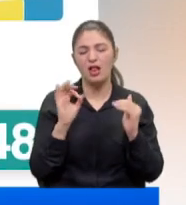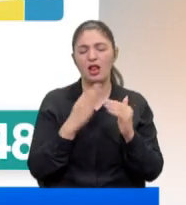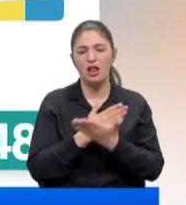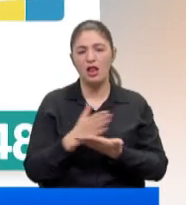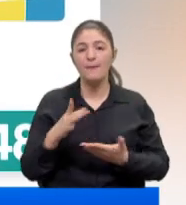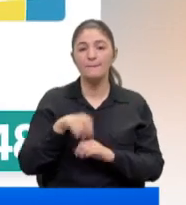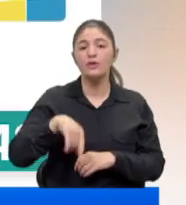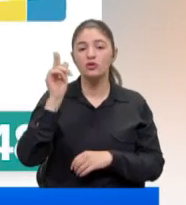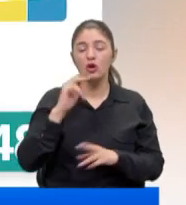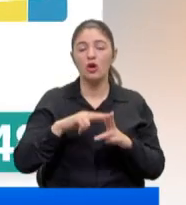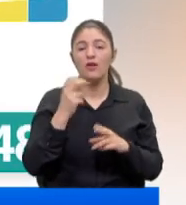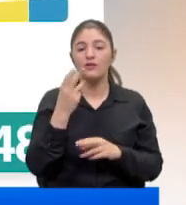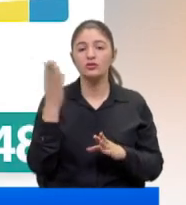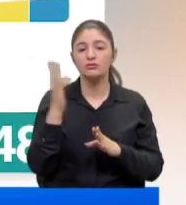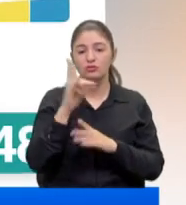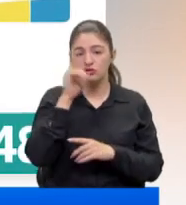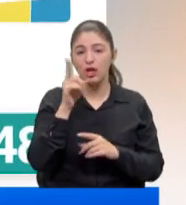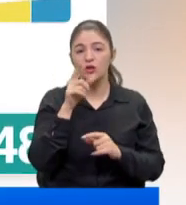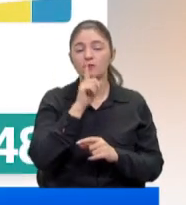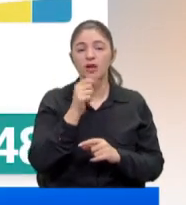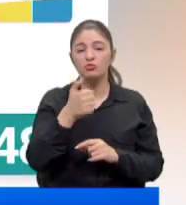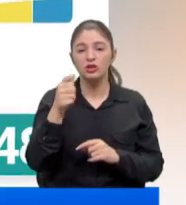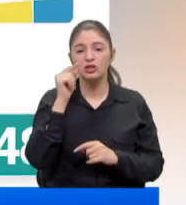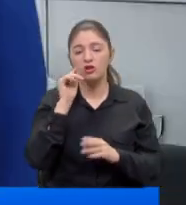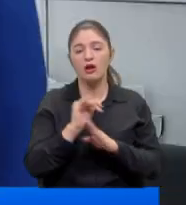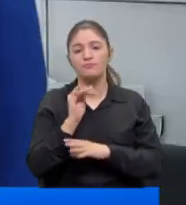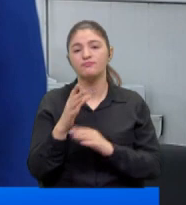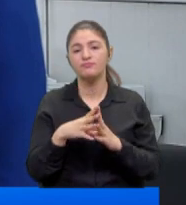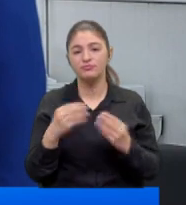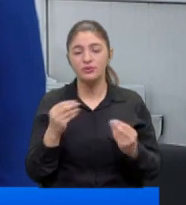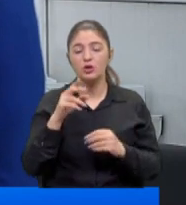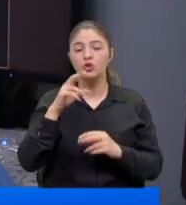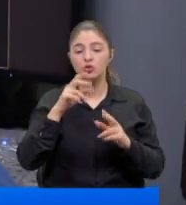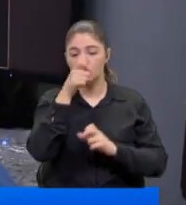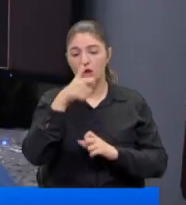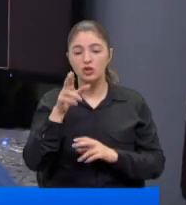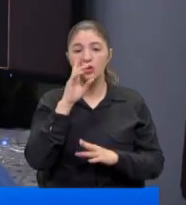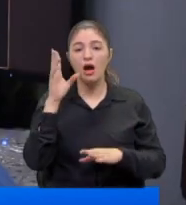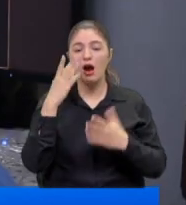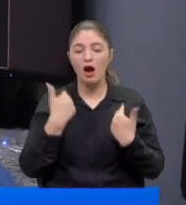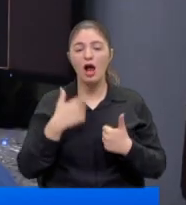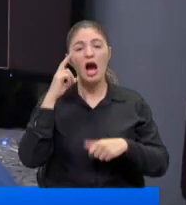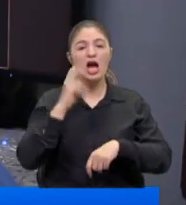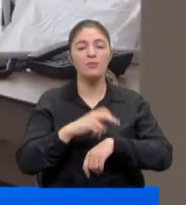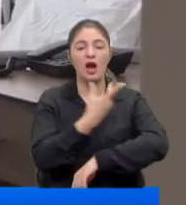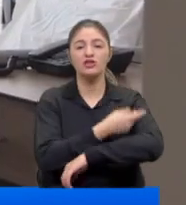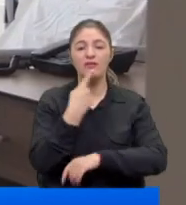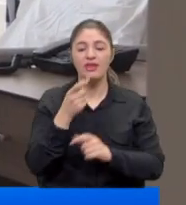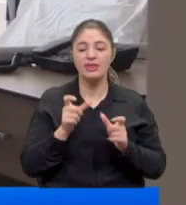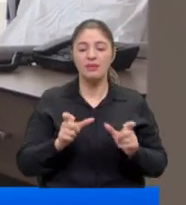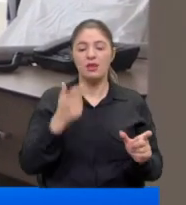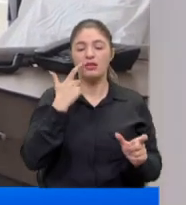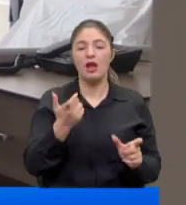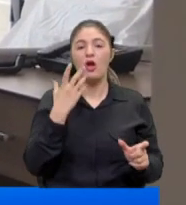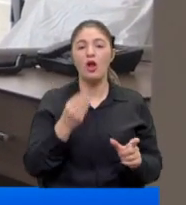ediyor. Bir günde koronavirüs nedeniyle 166 kişi hayatını kaybetti. Türkiye'deki son durumu hatırlatma dost çağrısı yaparak ve tedbirlere